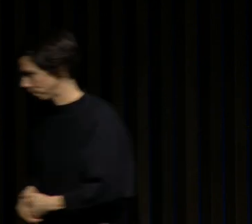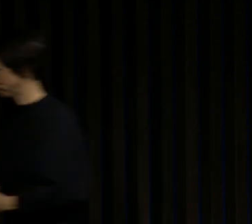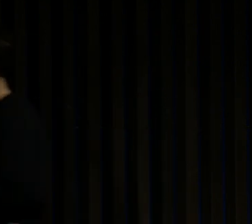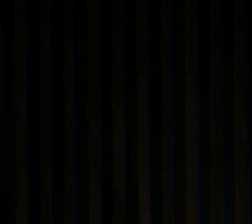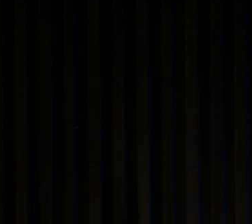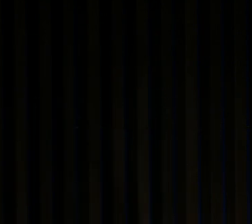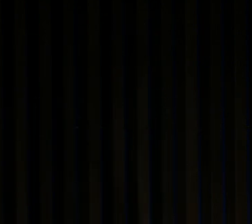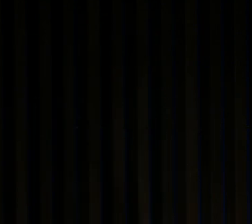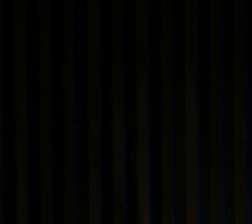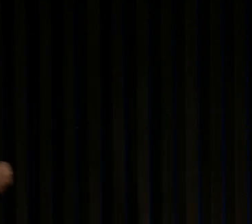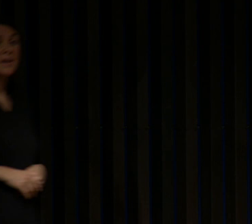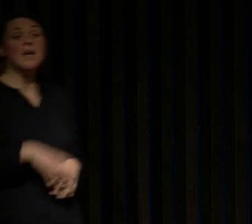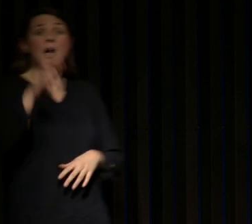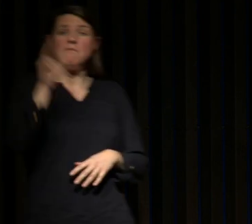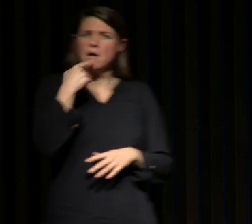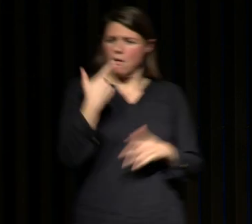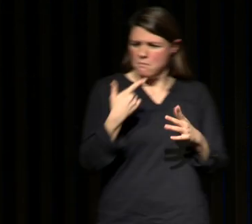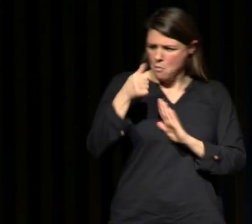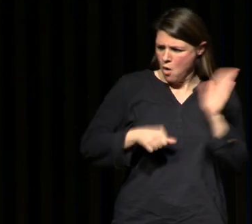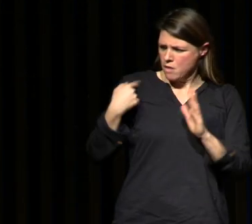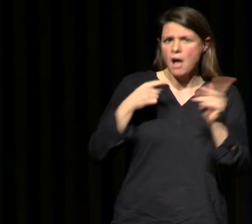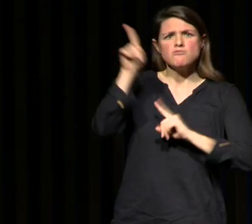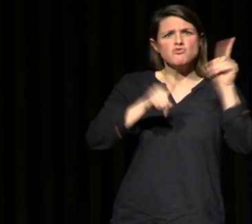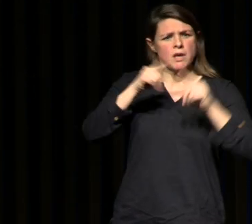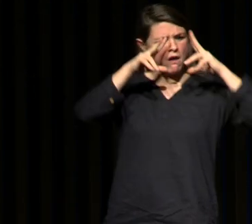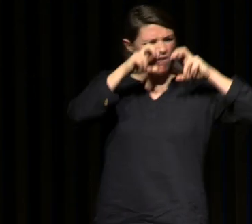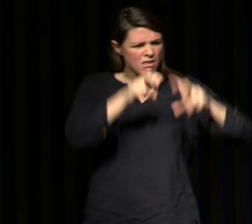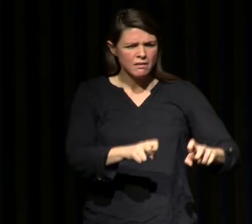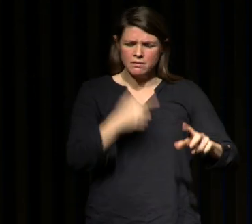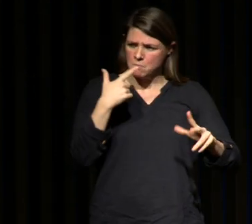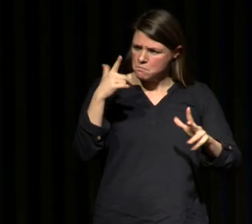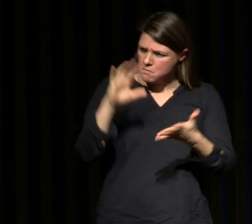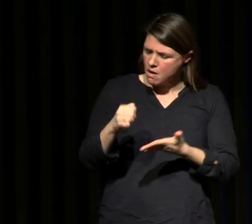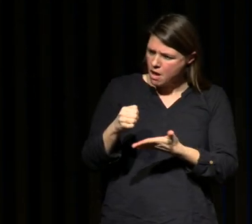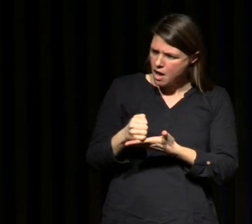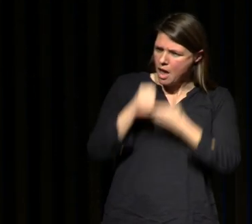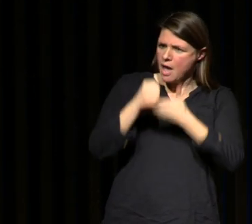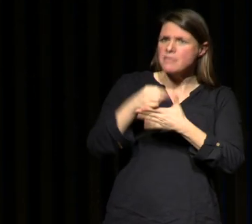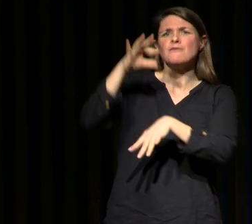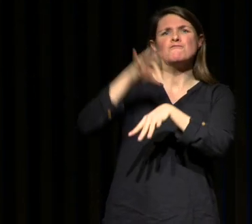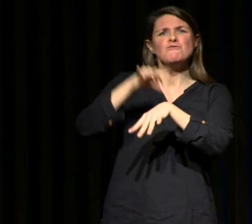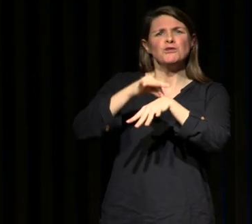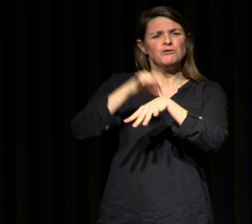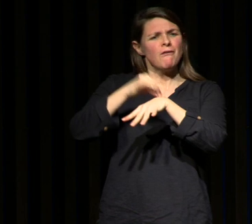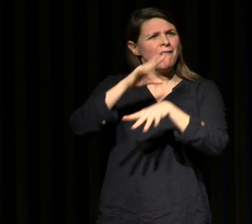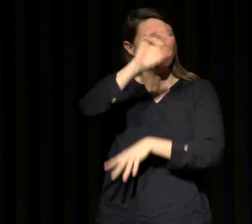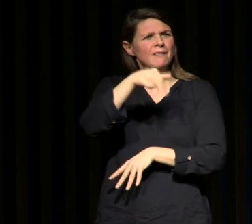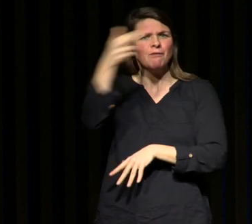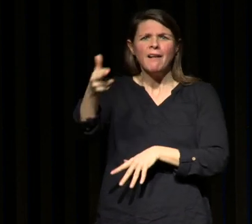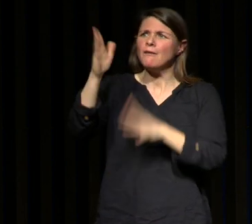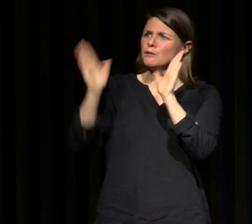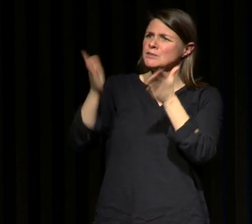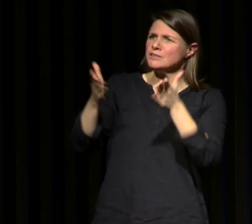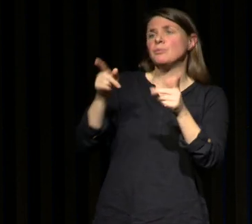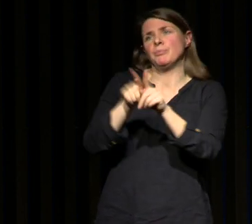a été sidéré on a mené une enquête en juillet avec l'aide de la mutuelle nationale des hospitaliers et